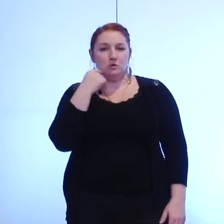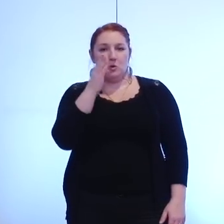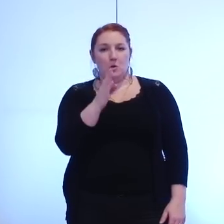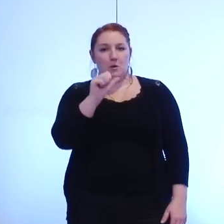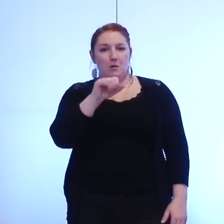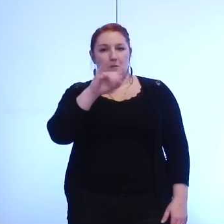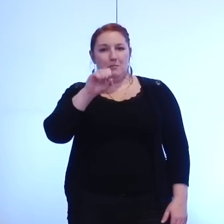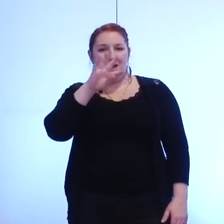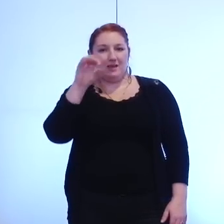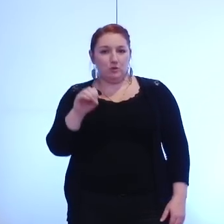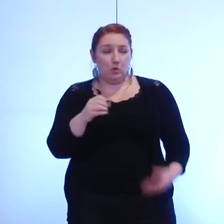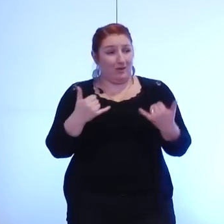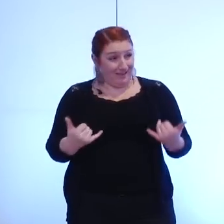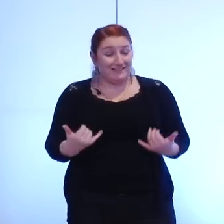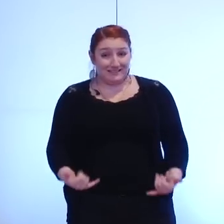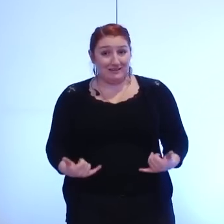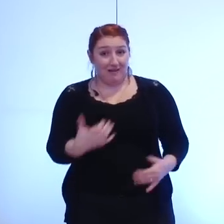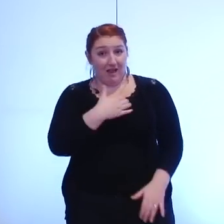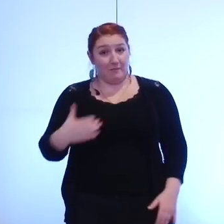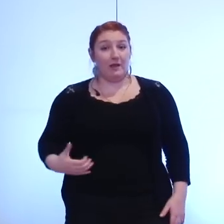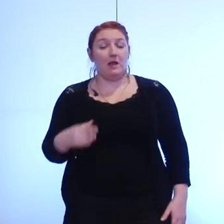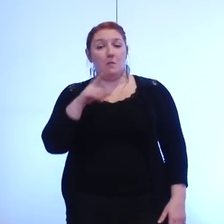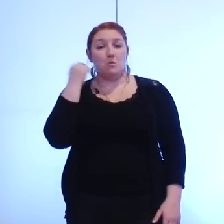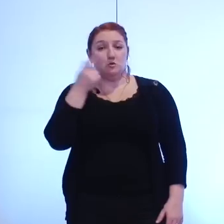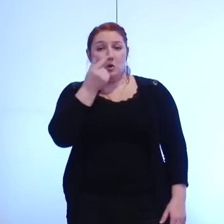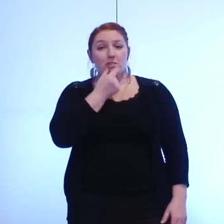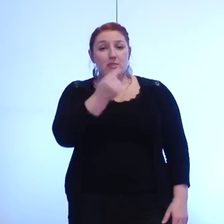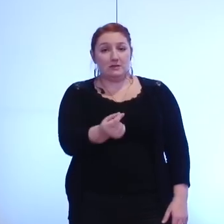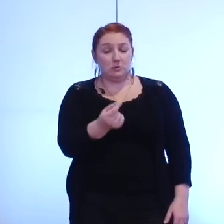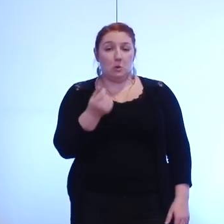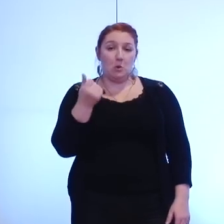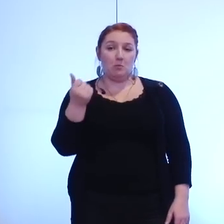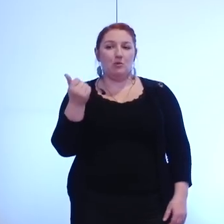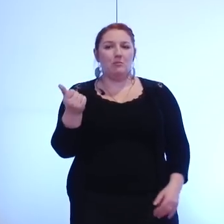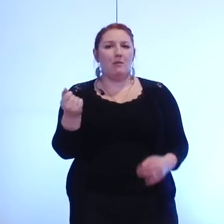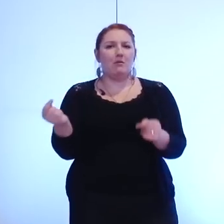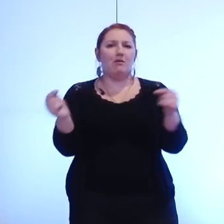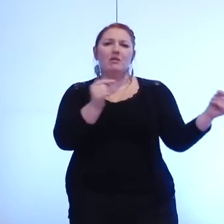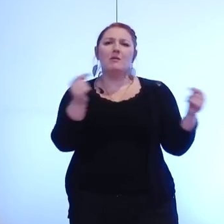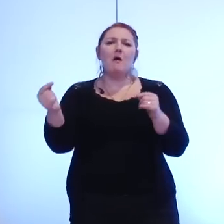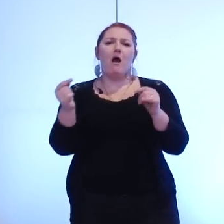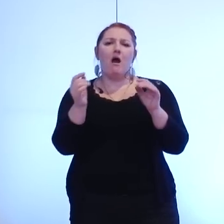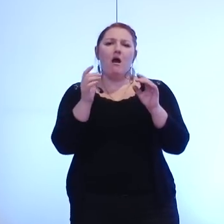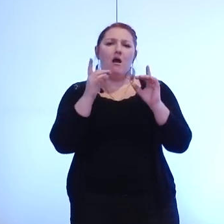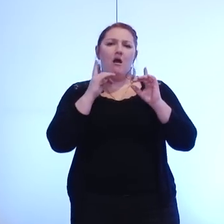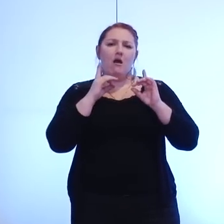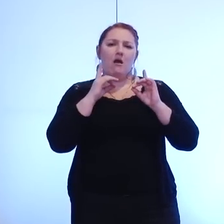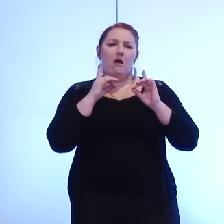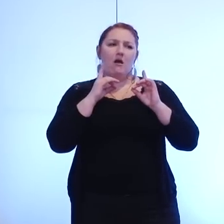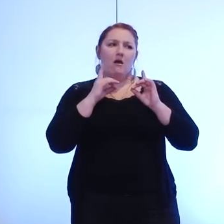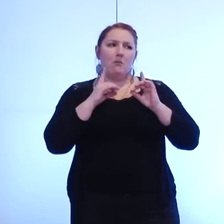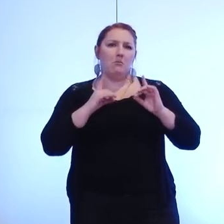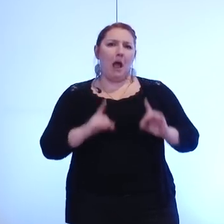ici même par Michel Destaud qui a pesé dans le débat parlementaire dont faisait tout à l'heure écho